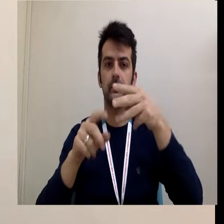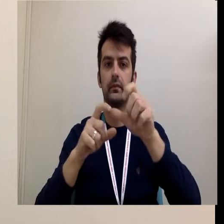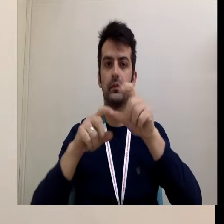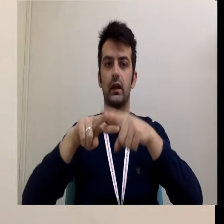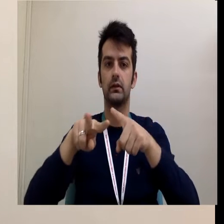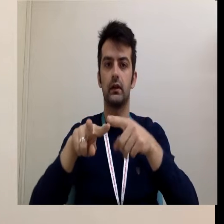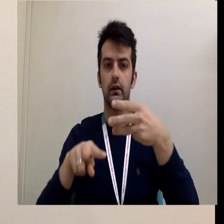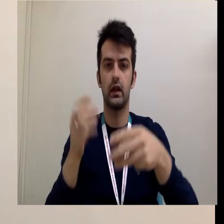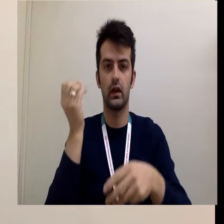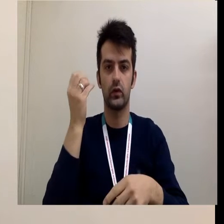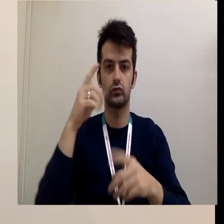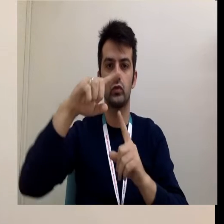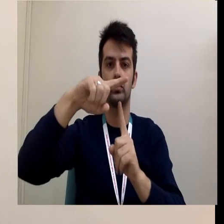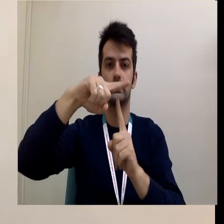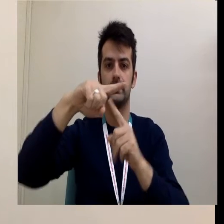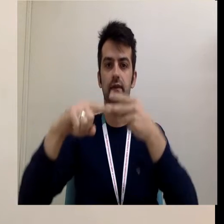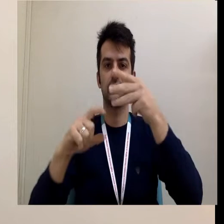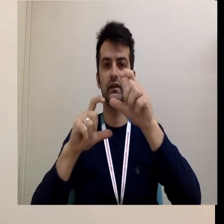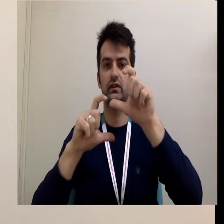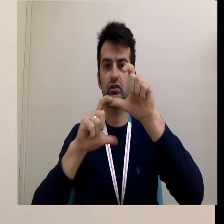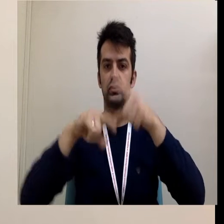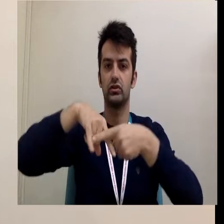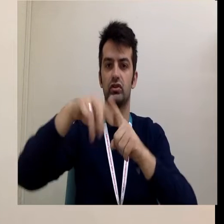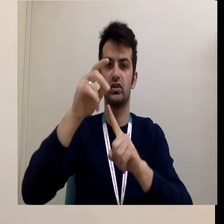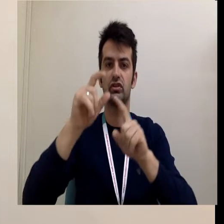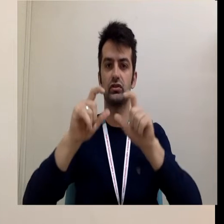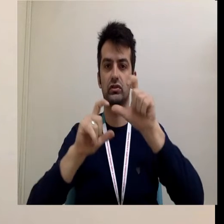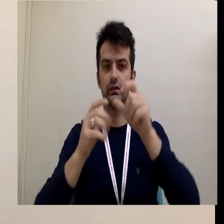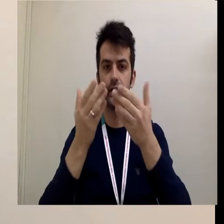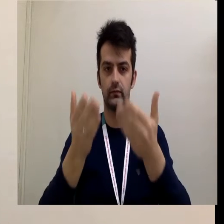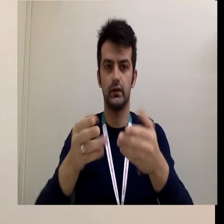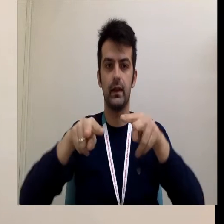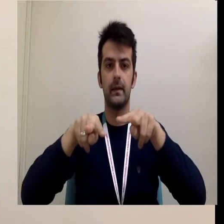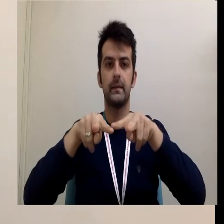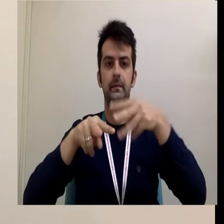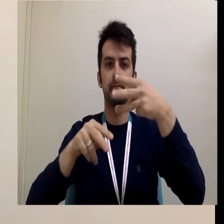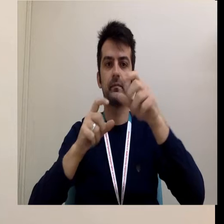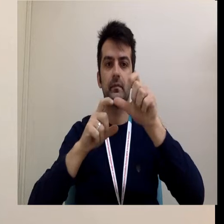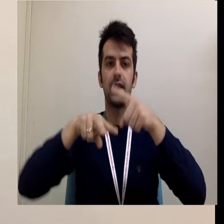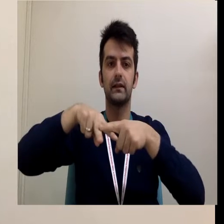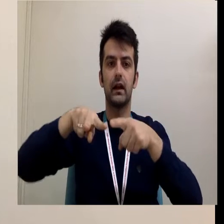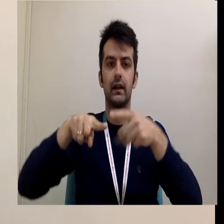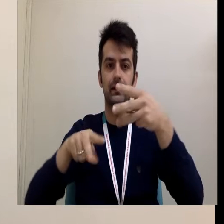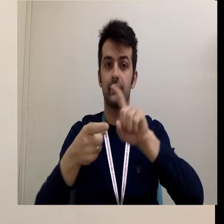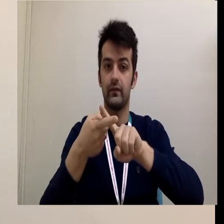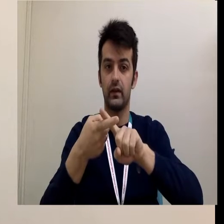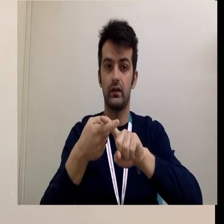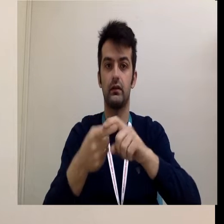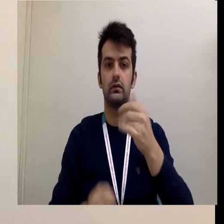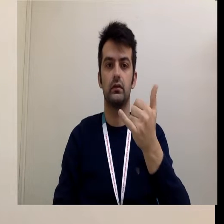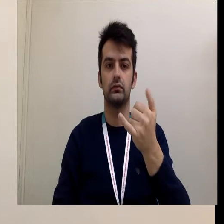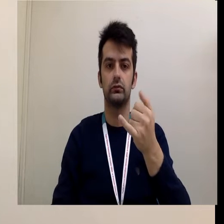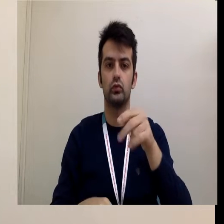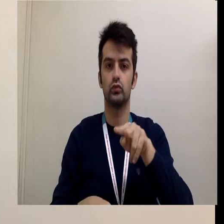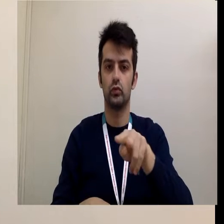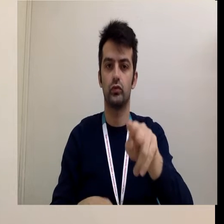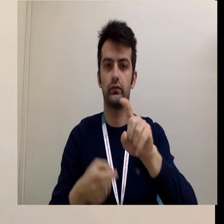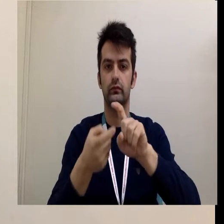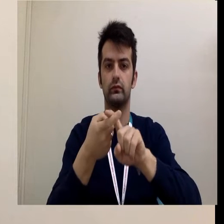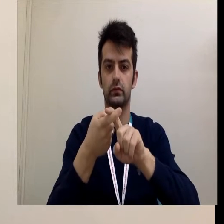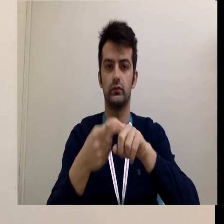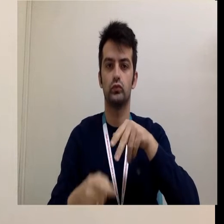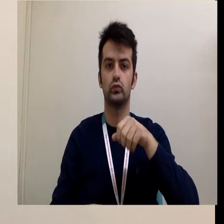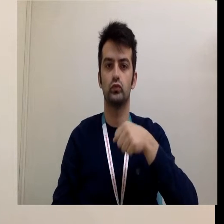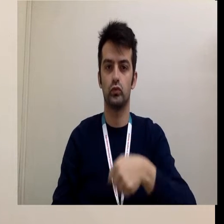dışına taşıyan üretir dediğimiz tüpün darlığının teşhisinde, mesaneden böbrek içerisine doğru idrar geri kaçışı gibi